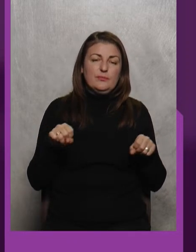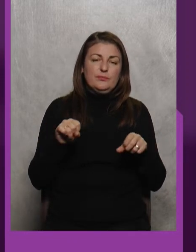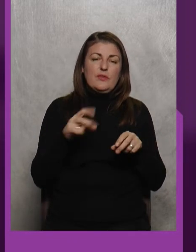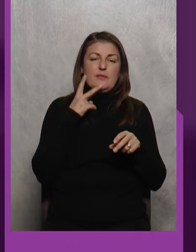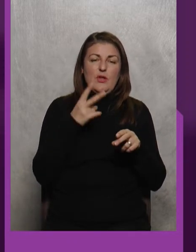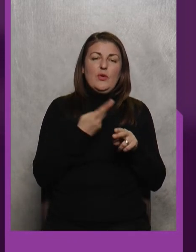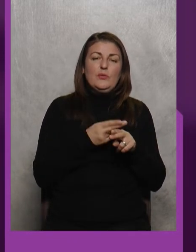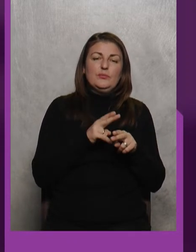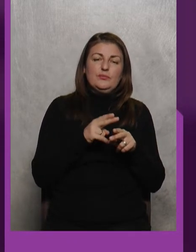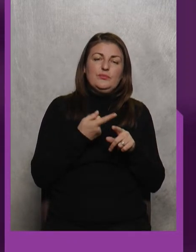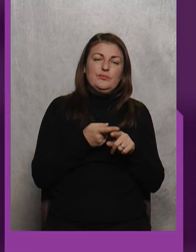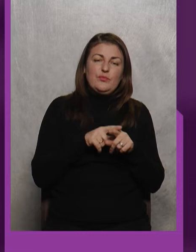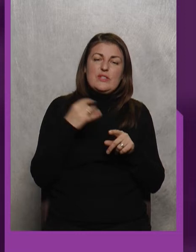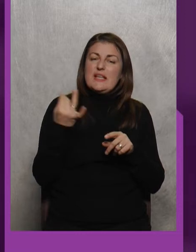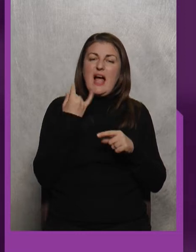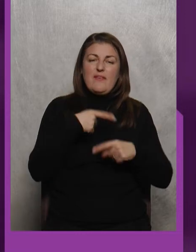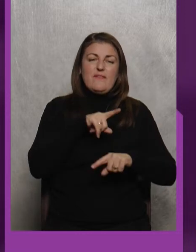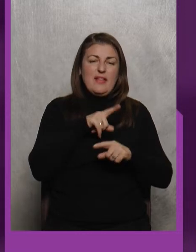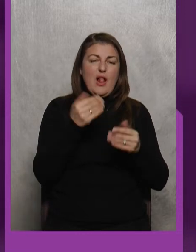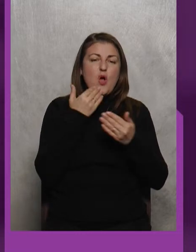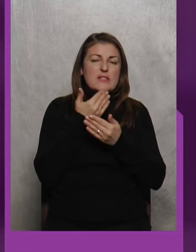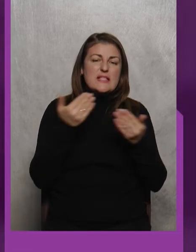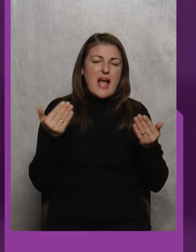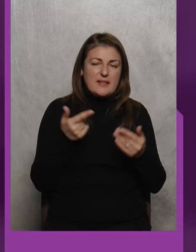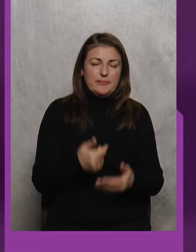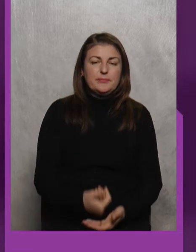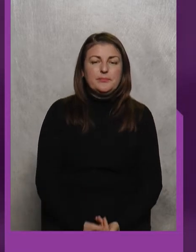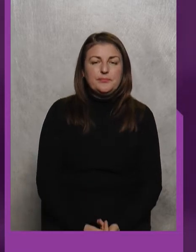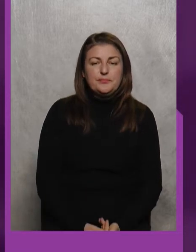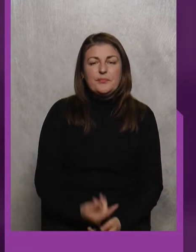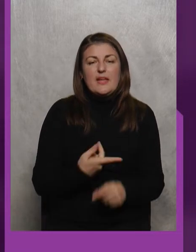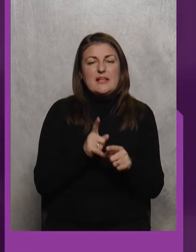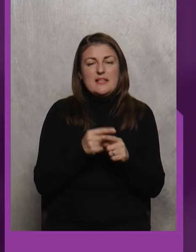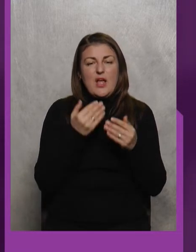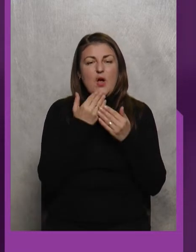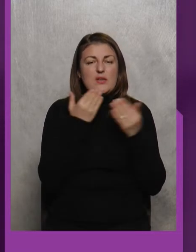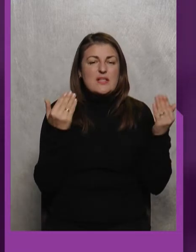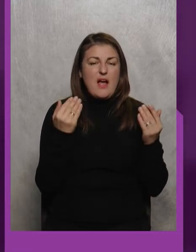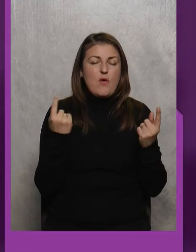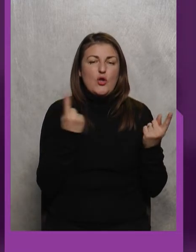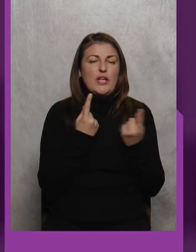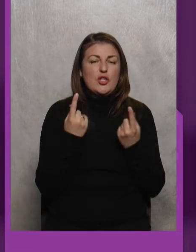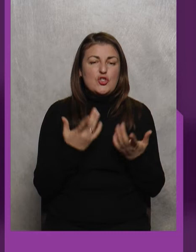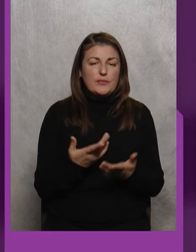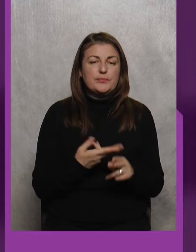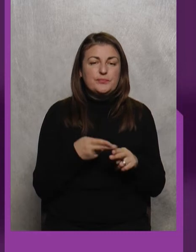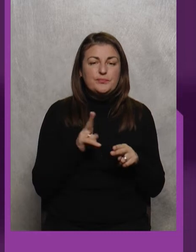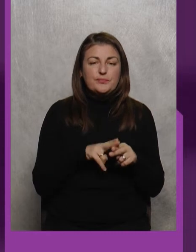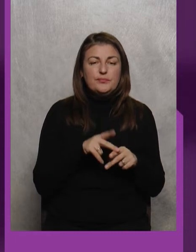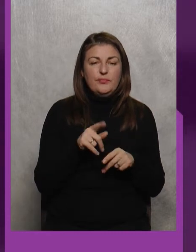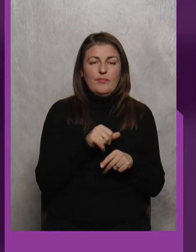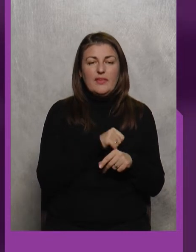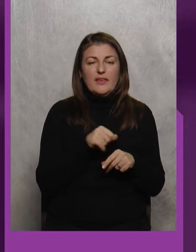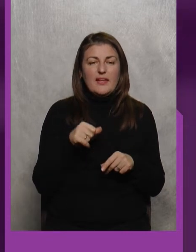фінал зараз Це не тяга Останні Останні Одиничний Це саме